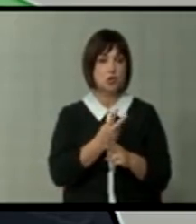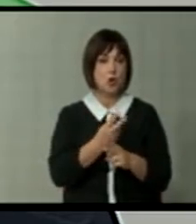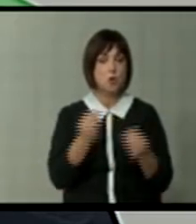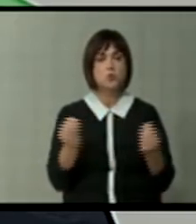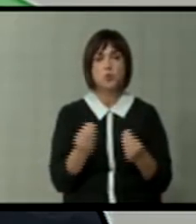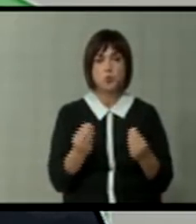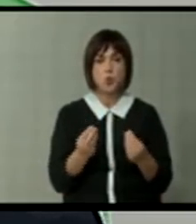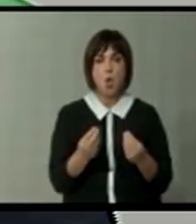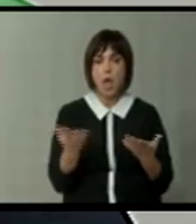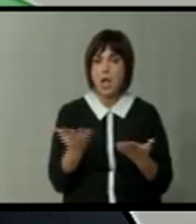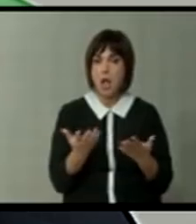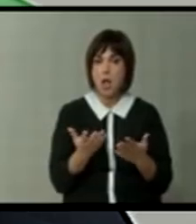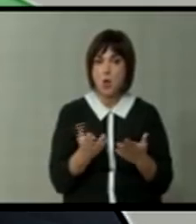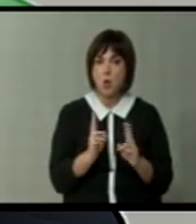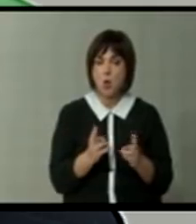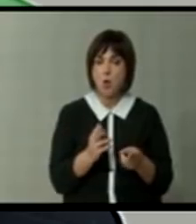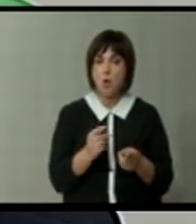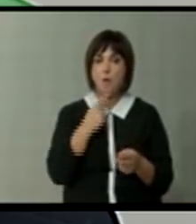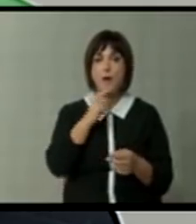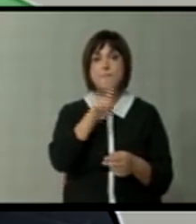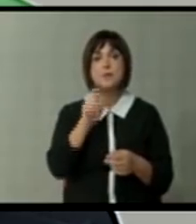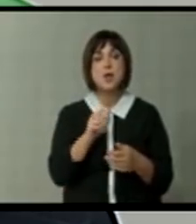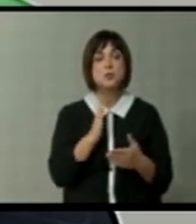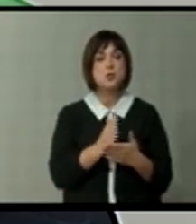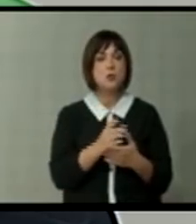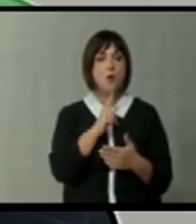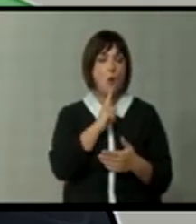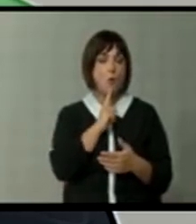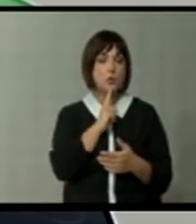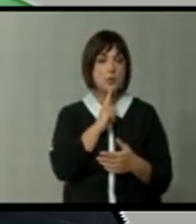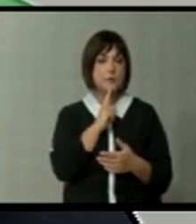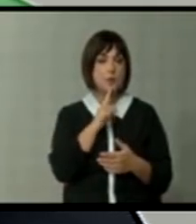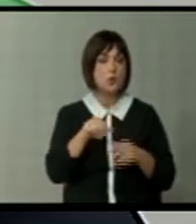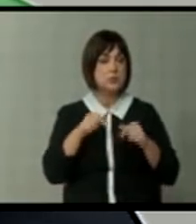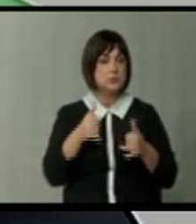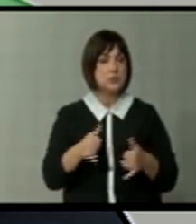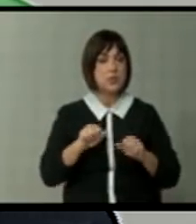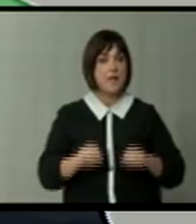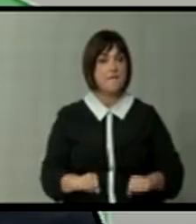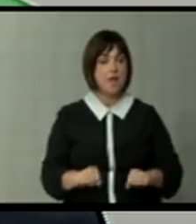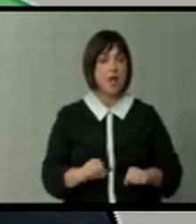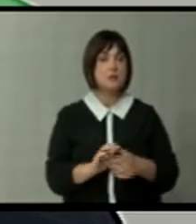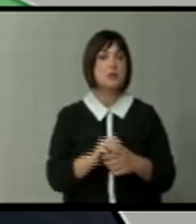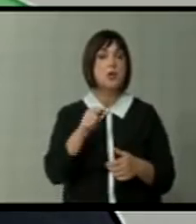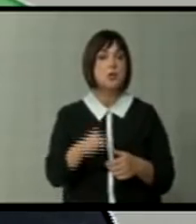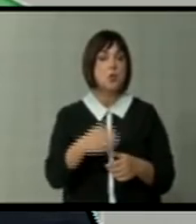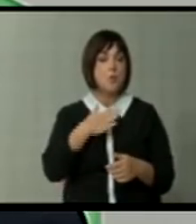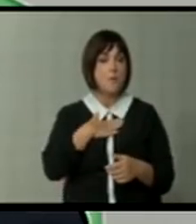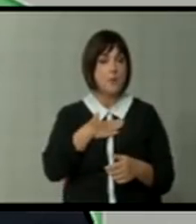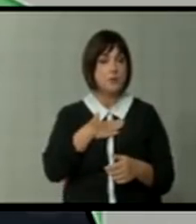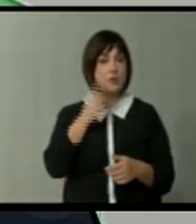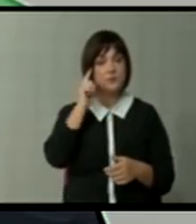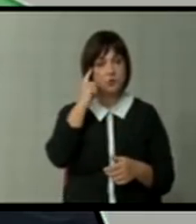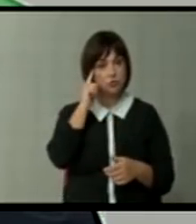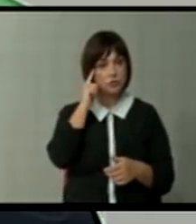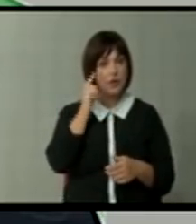Зашто? Тоа вероятно е прашање за онија који се на власт во овој момент, но по мене, ми